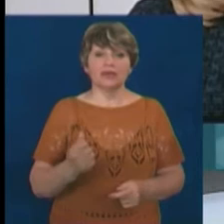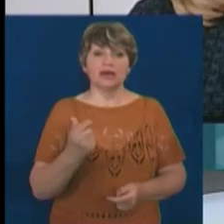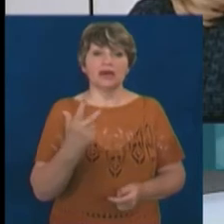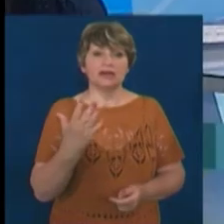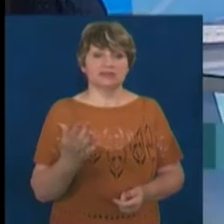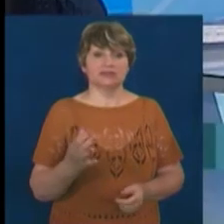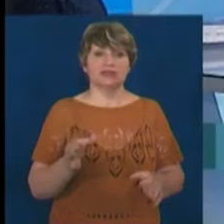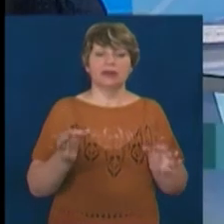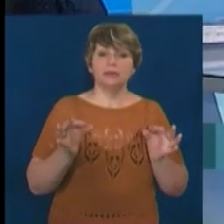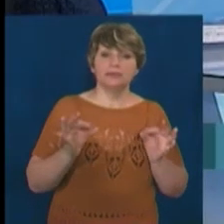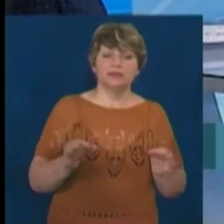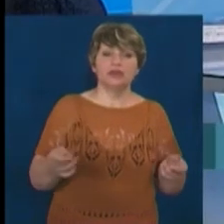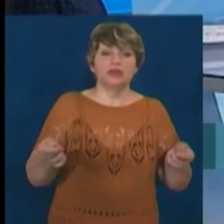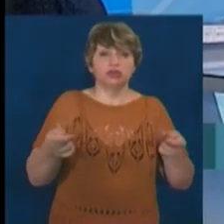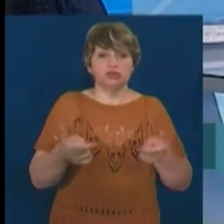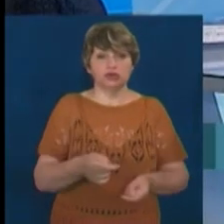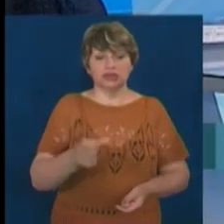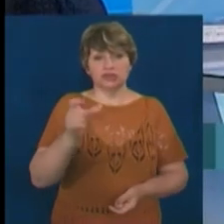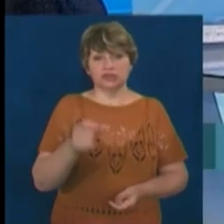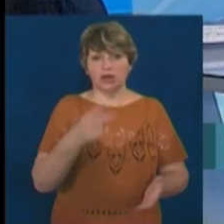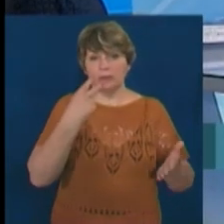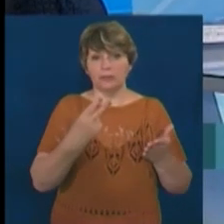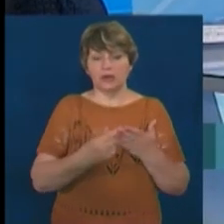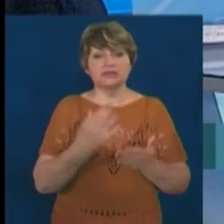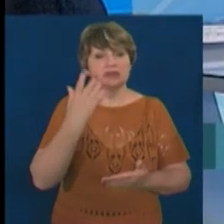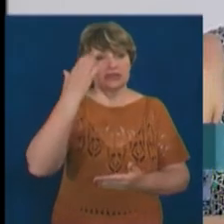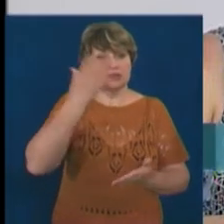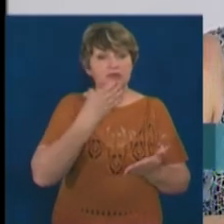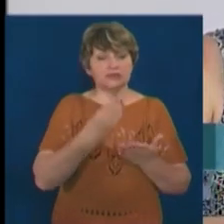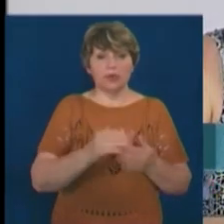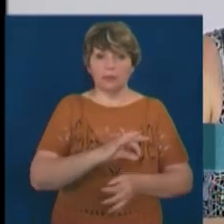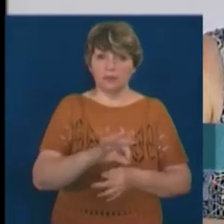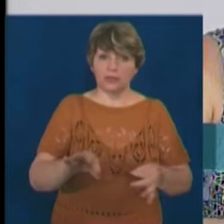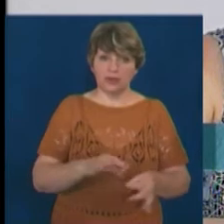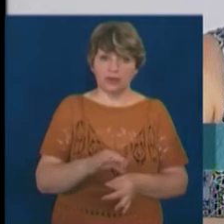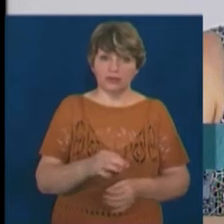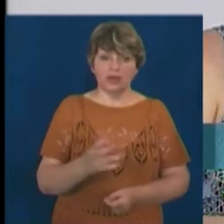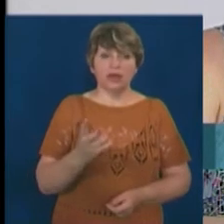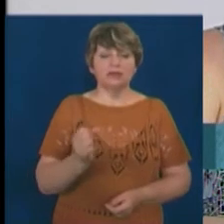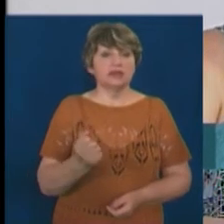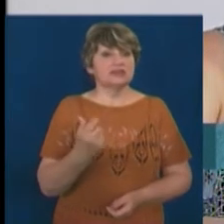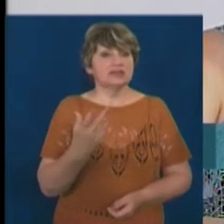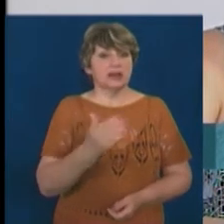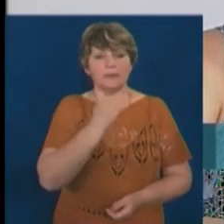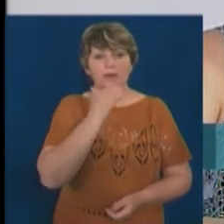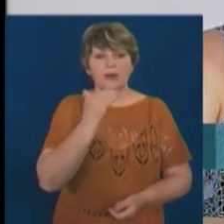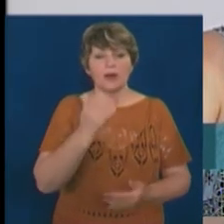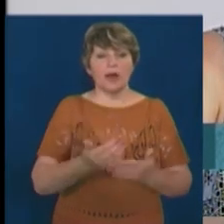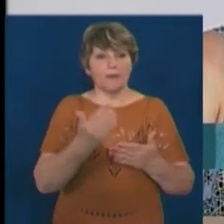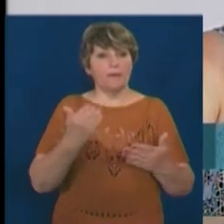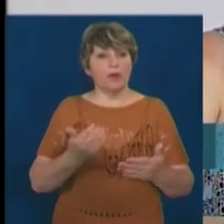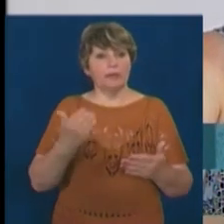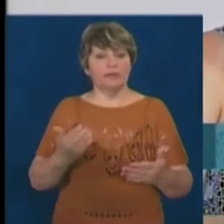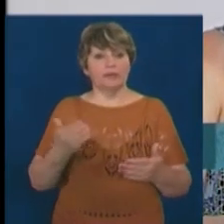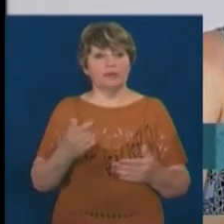логічно і чітко людина сформувала ідею свого проєкту, наскільки багато попередніх кроків і